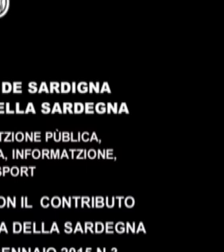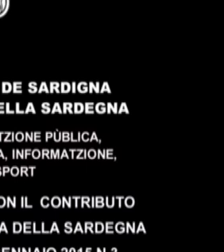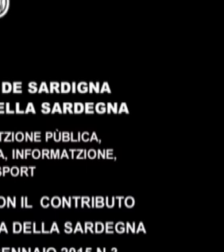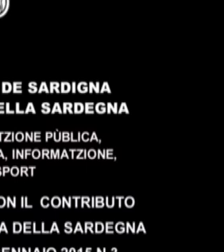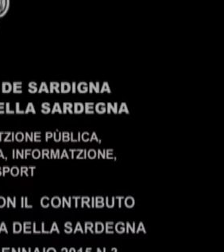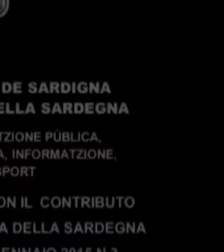grazie a voi grazie a voi